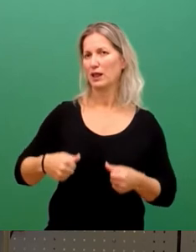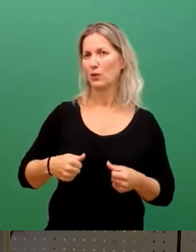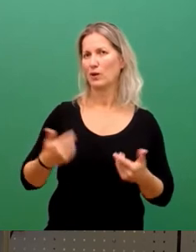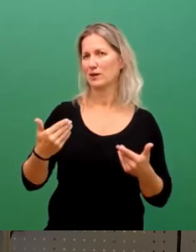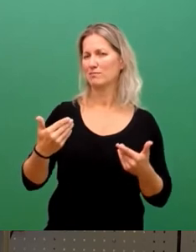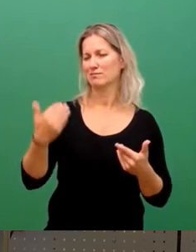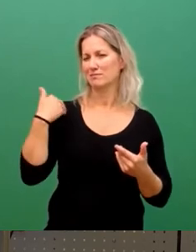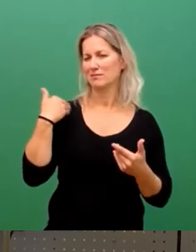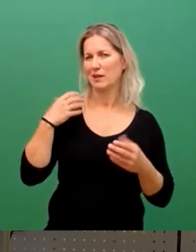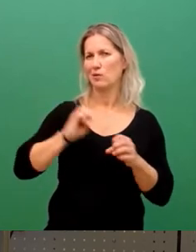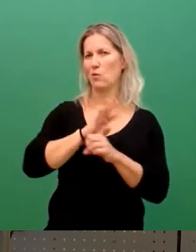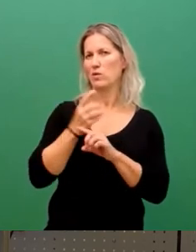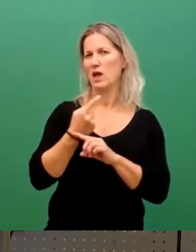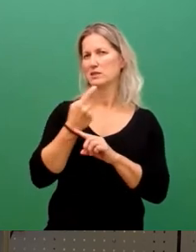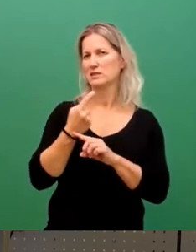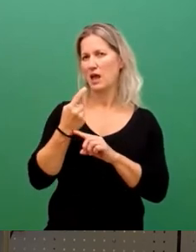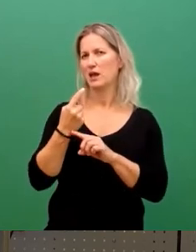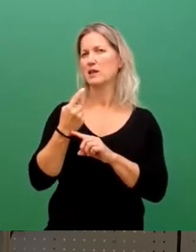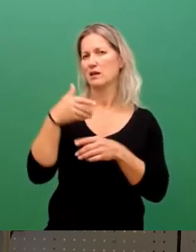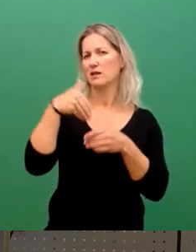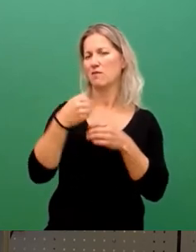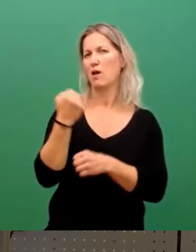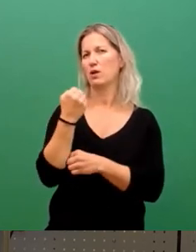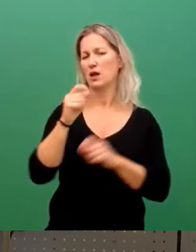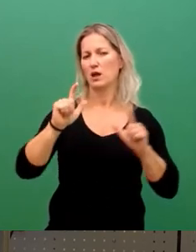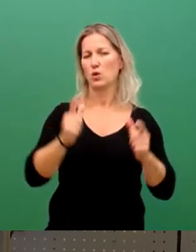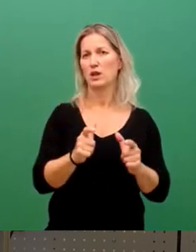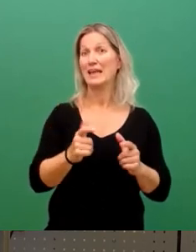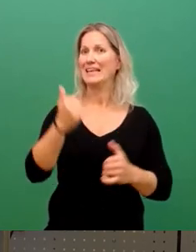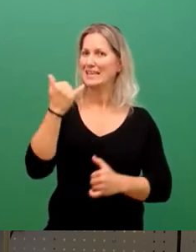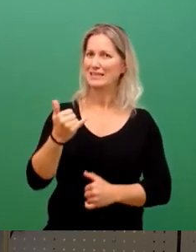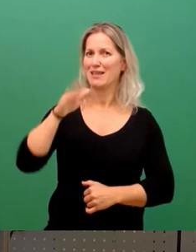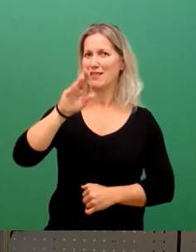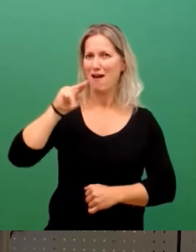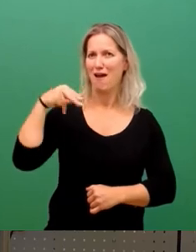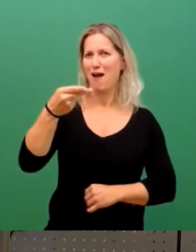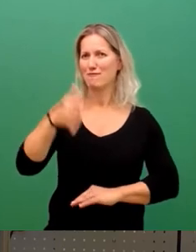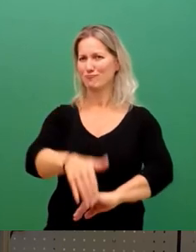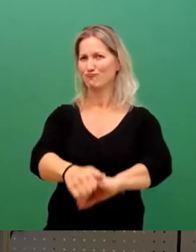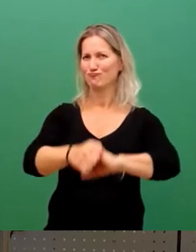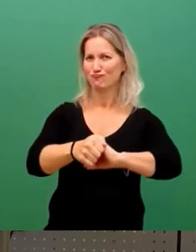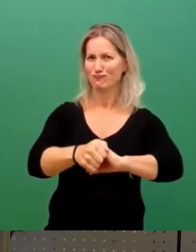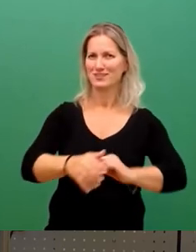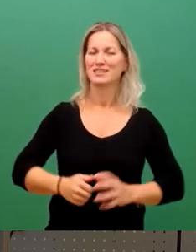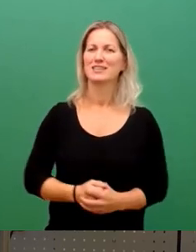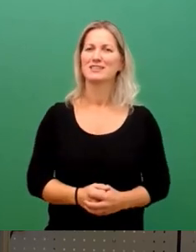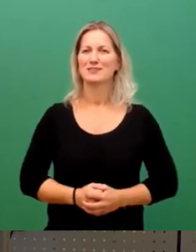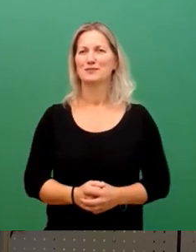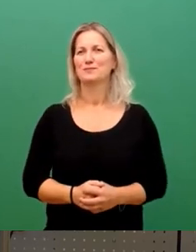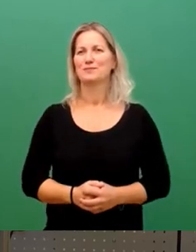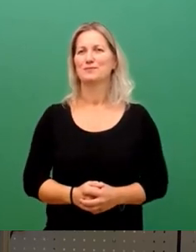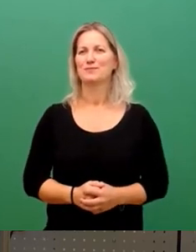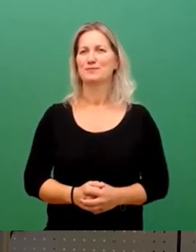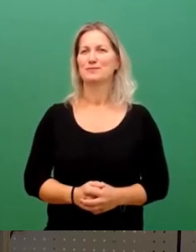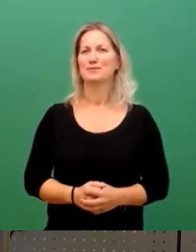-Zeiten gewesen, da war das schon ein bisschen mit Einschränkung. Kannst du den kräftigen Handschlag machen? Ich glaube, das können wir heute wieder tun. Und dann